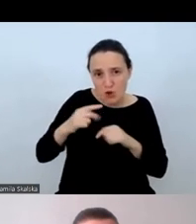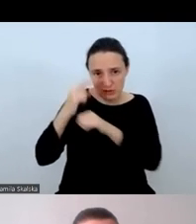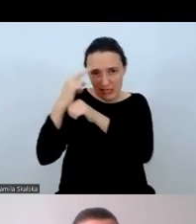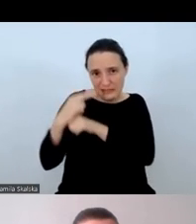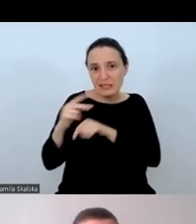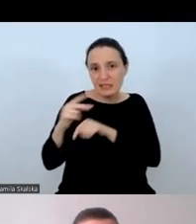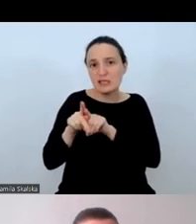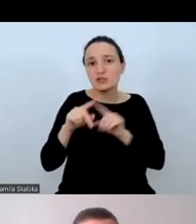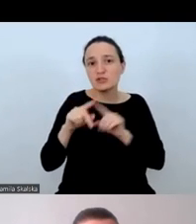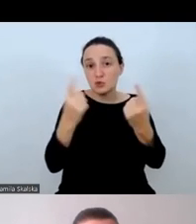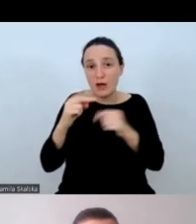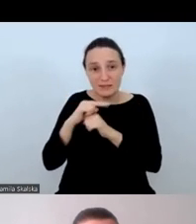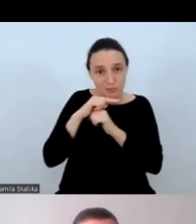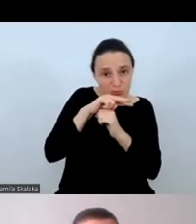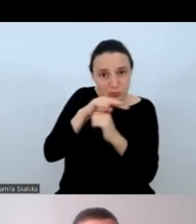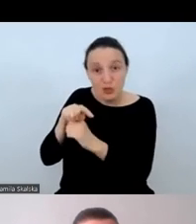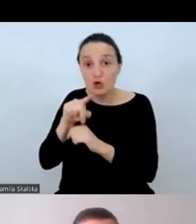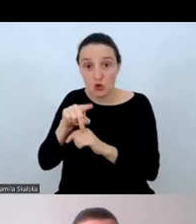różni się pomiędzy doświadczonymi tłumaczami a studentami.